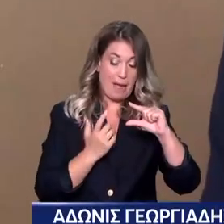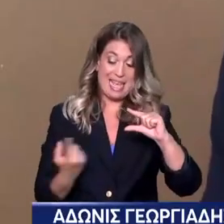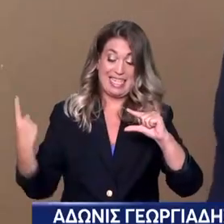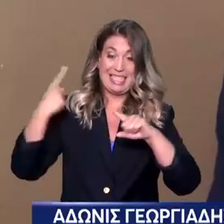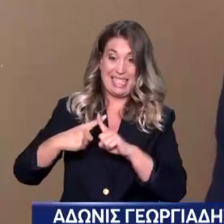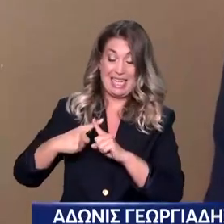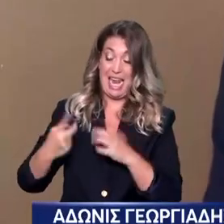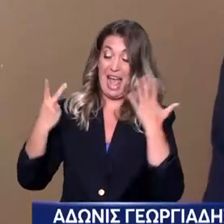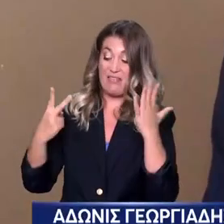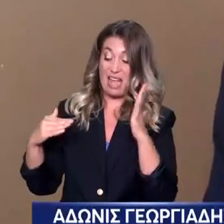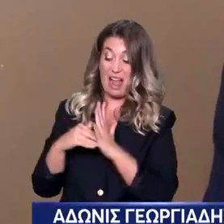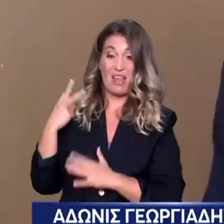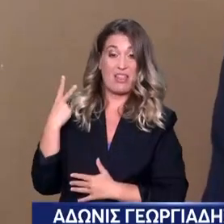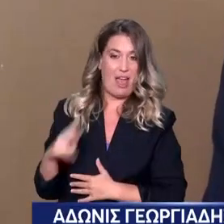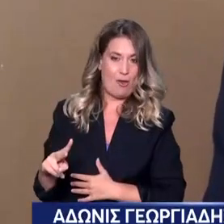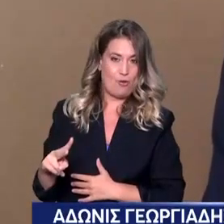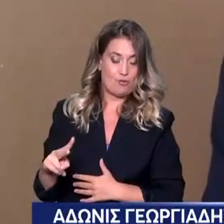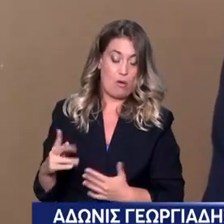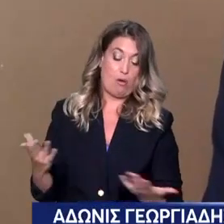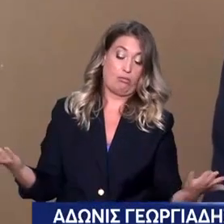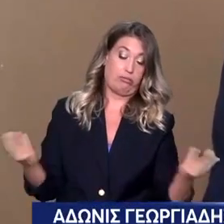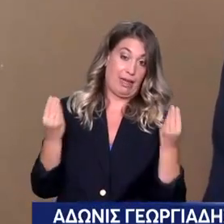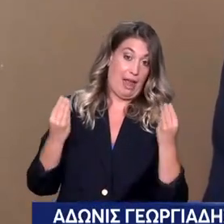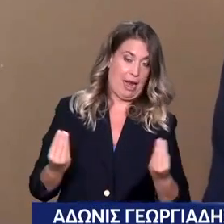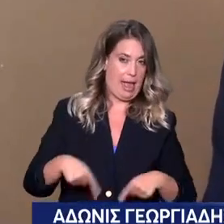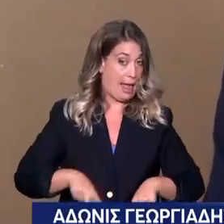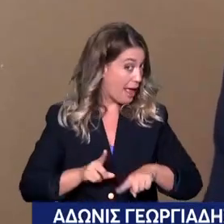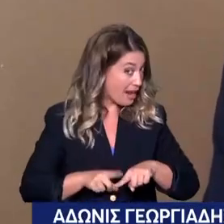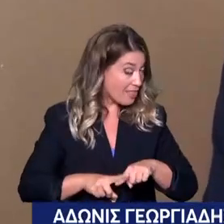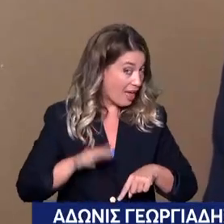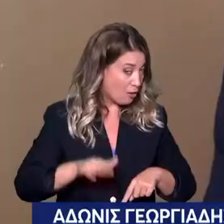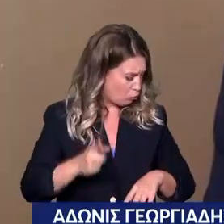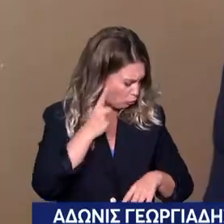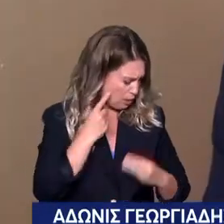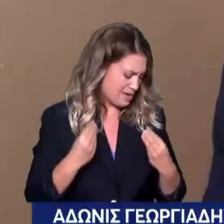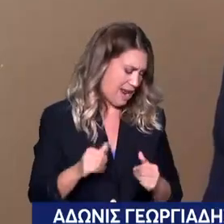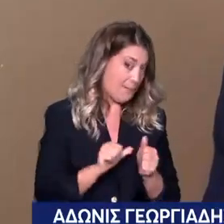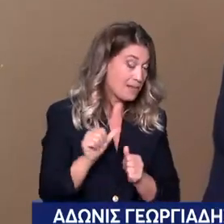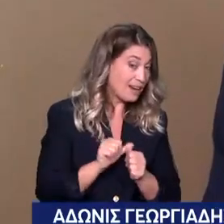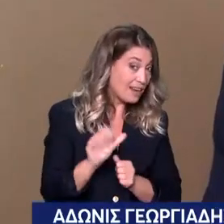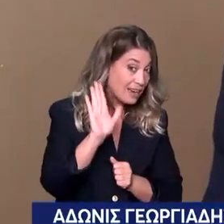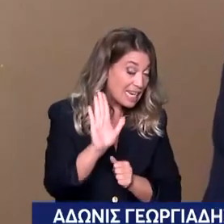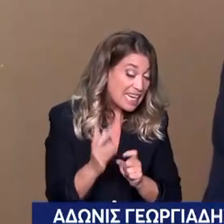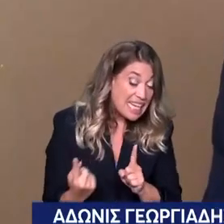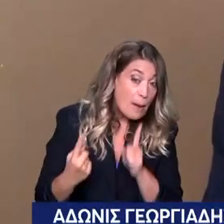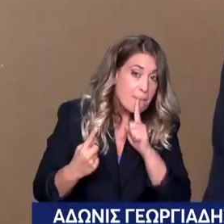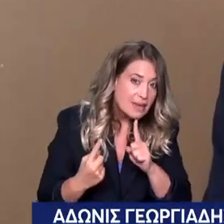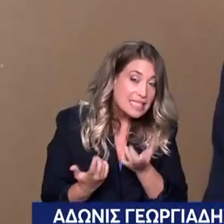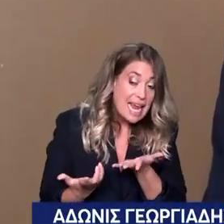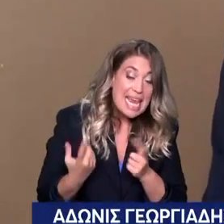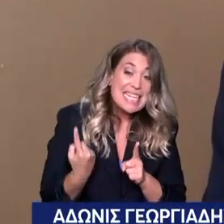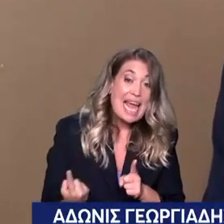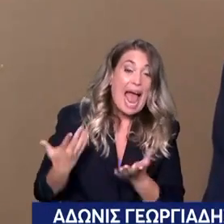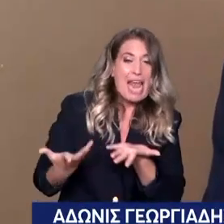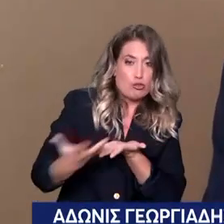Ελλάδα είμαστε. Δεν είμαστε του Ρουμανίου, του Κύπρου. Είμαστε η Ελλάδα. Τα δημοσιομικά μας περιθώρια είναι πάρα πολύ γνωστά. Συν 7.200 ευρώ το